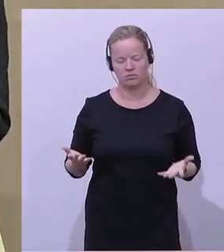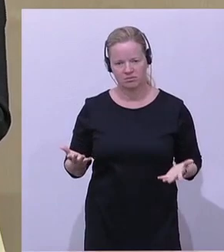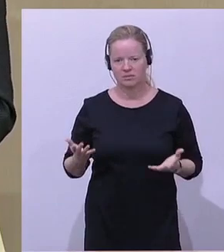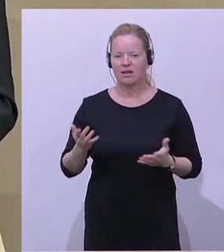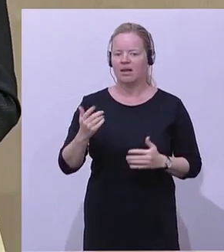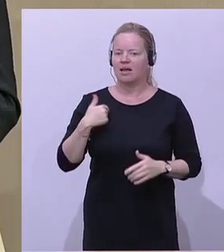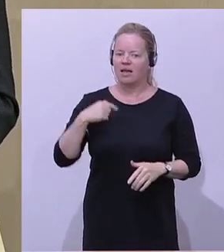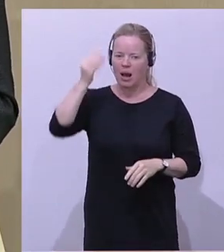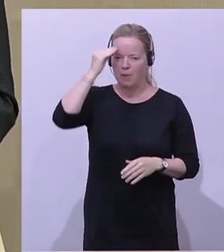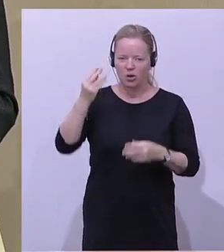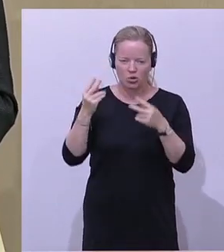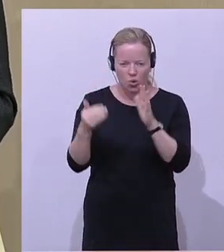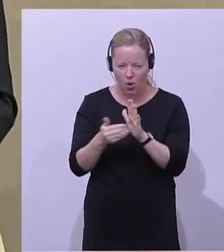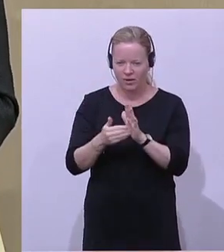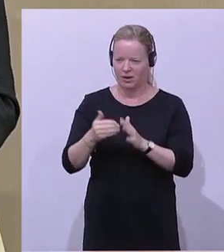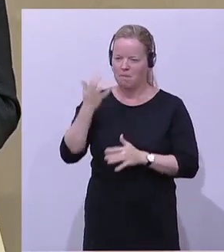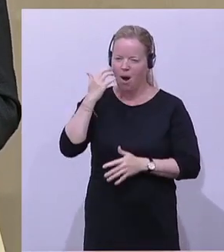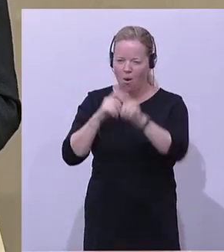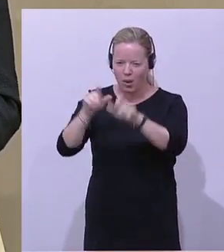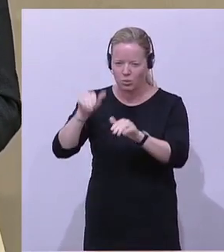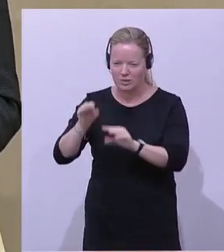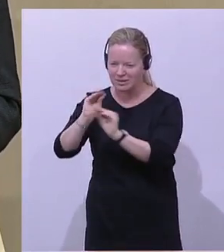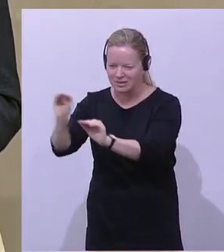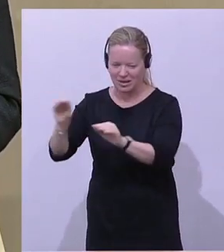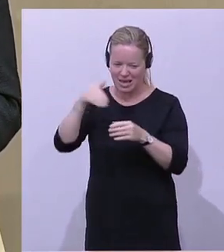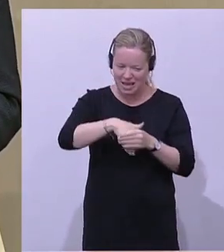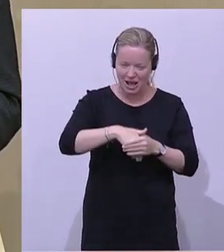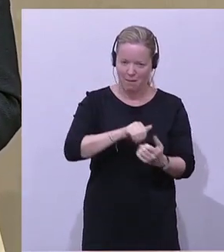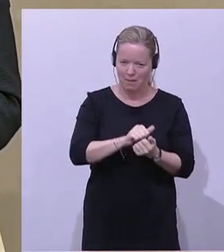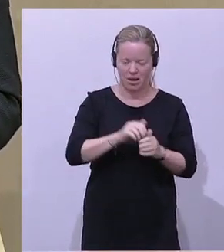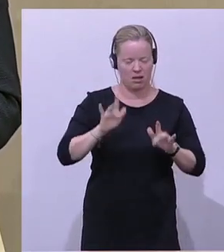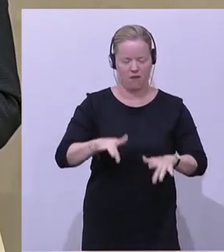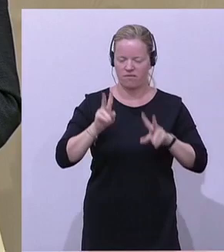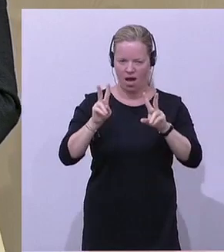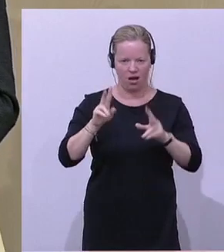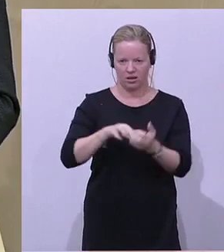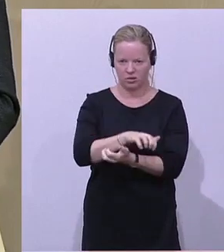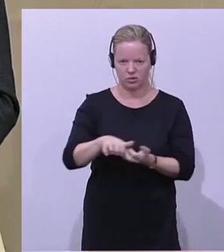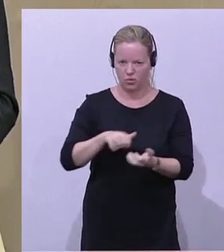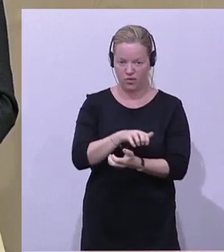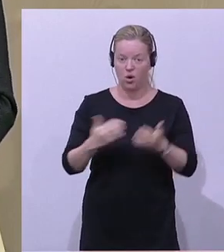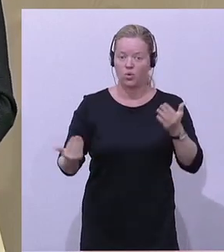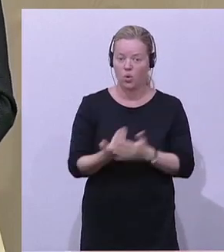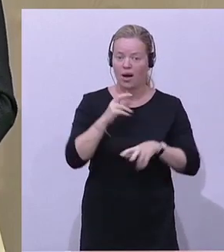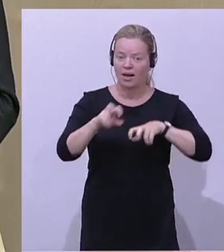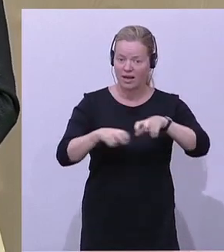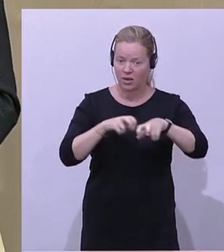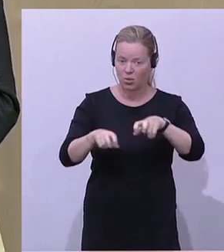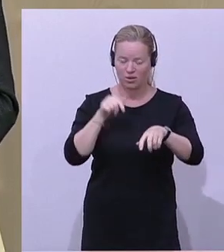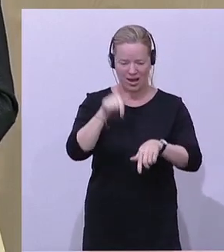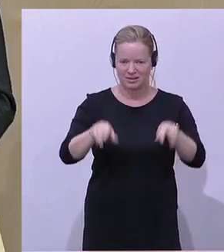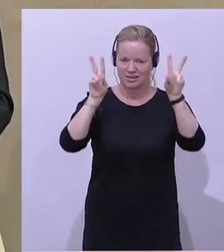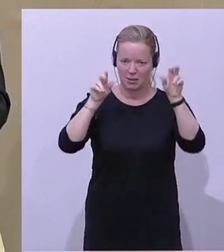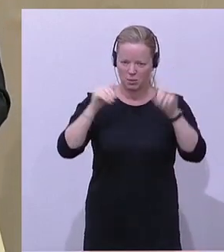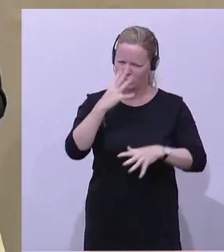immer wieder zu sagen, dass das einfach eine Katastrophe ist. Und die neue Regierung wird sich mit dem Thema ganz ernsthaft auseinandersetzen